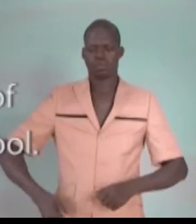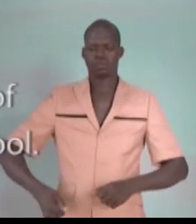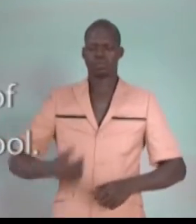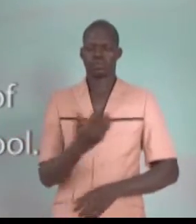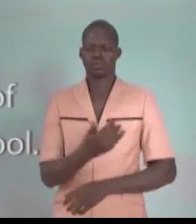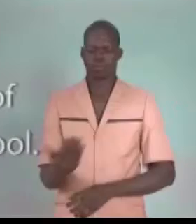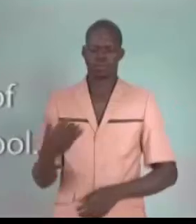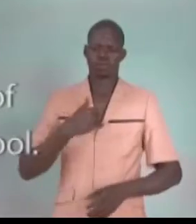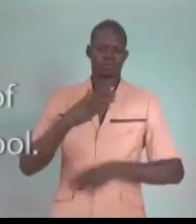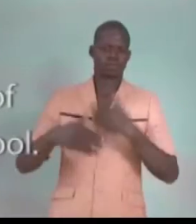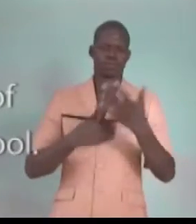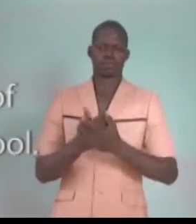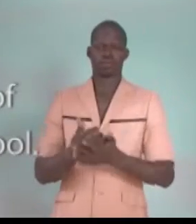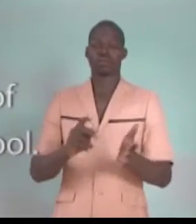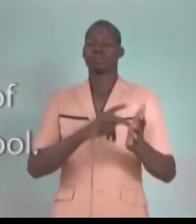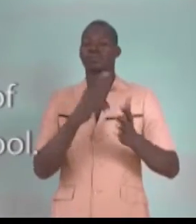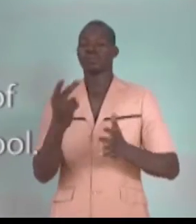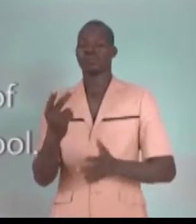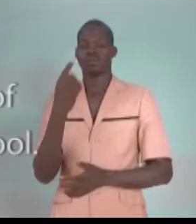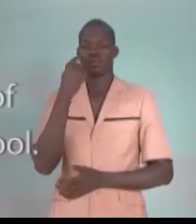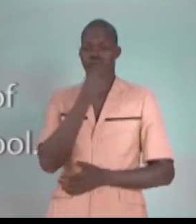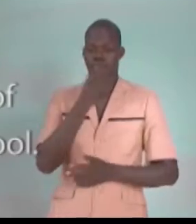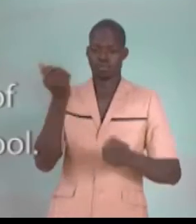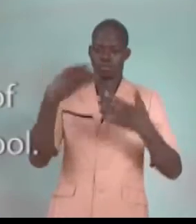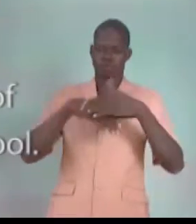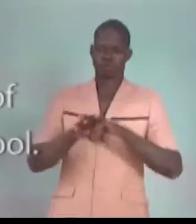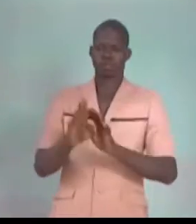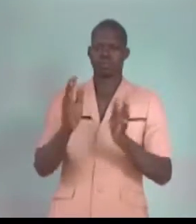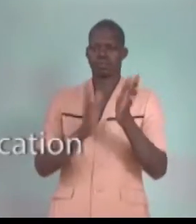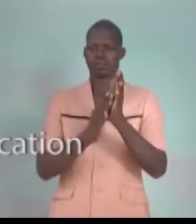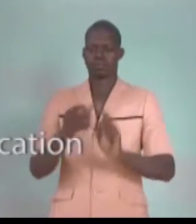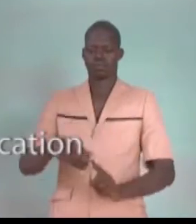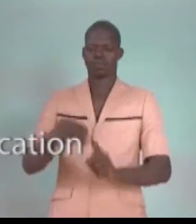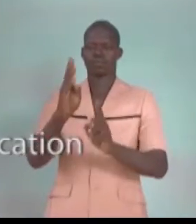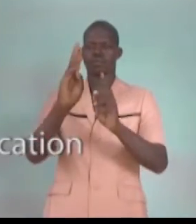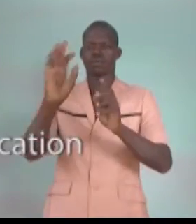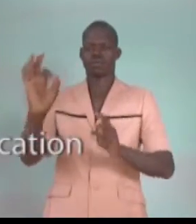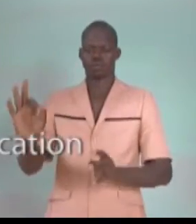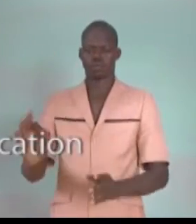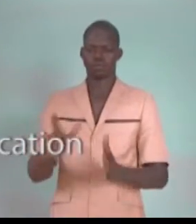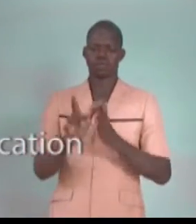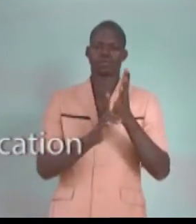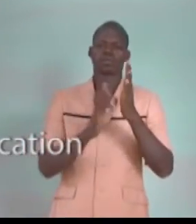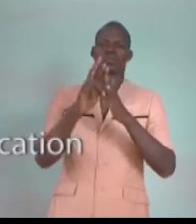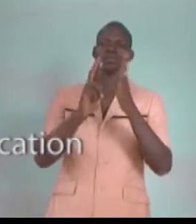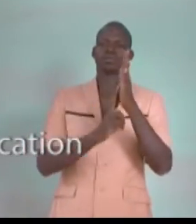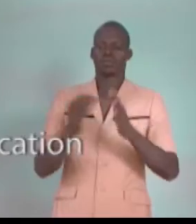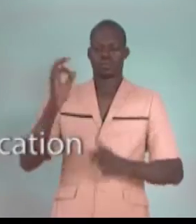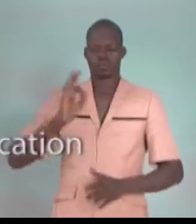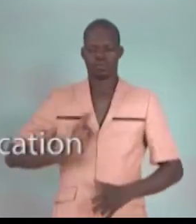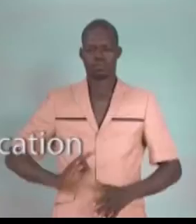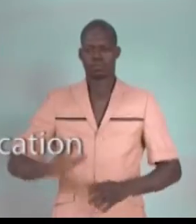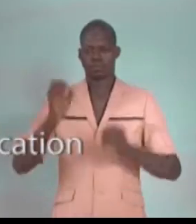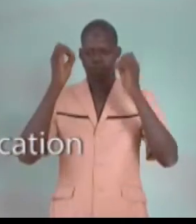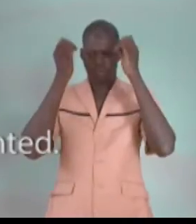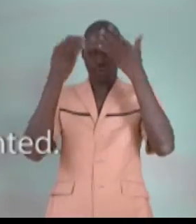Les enfants ayant totalement perdu les yeux peuvent intégrer une école spécialisée. Au Burkina Faso, des lois et règlements en faveur de l